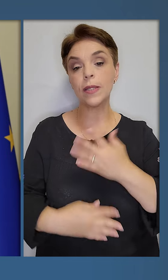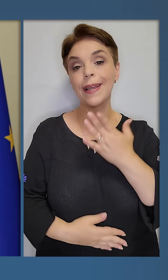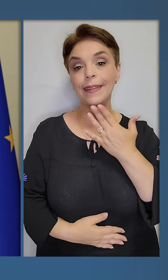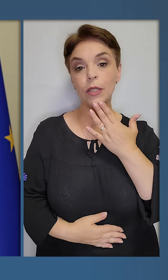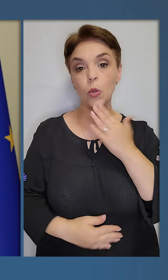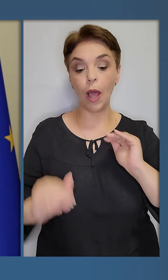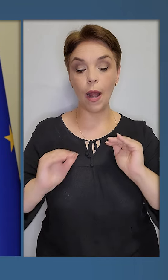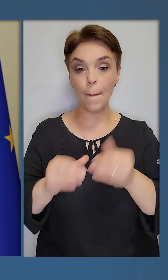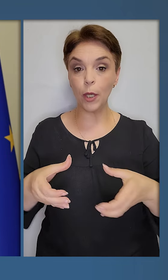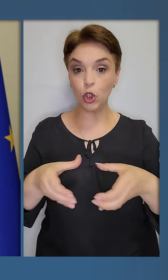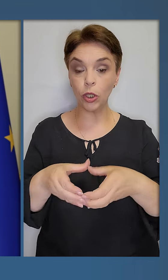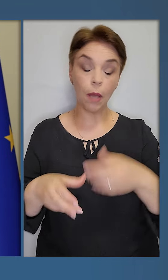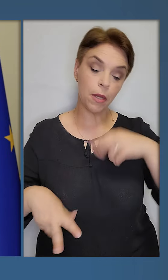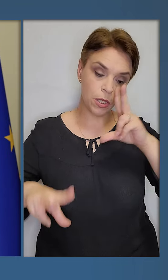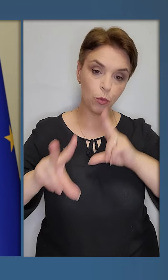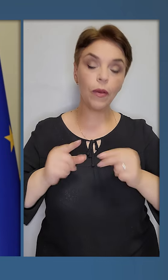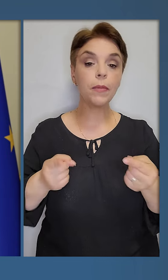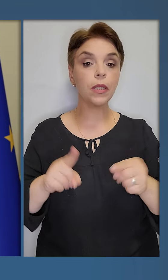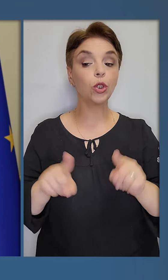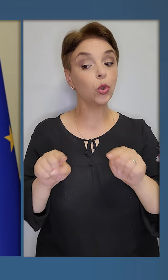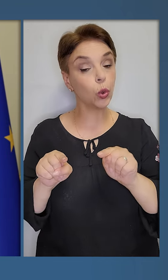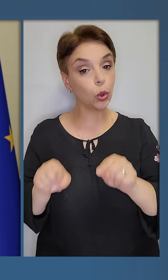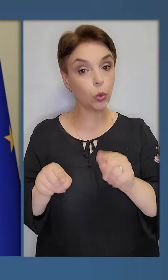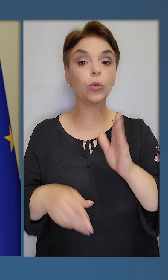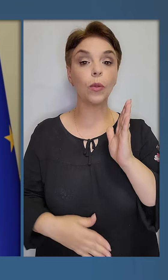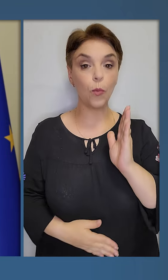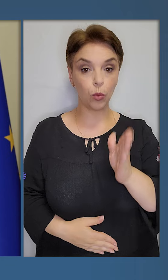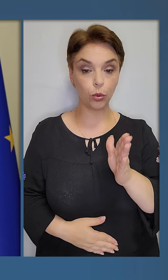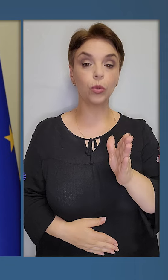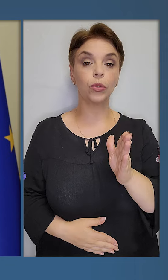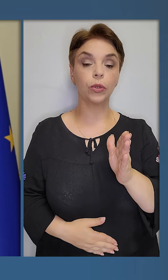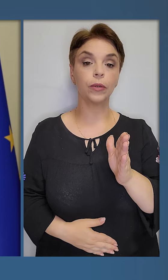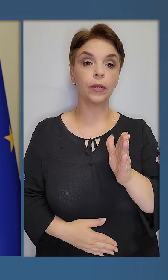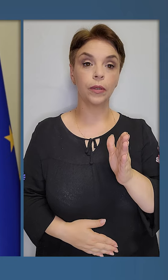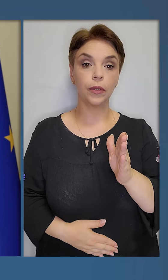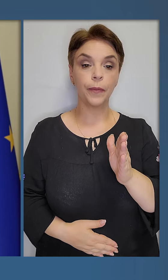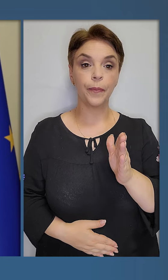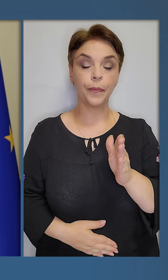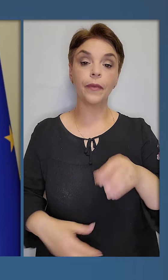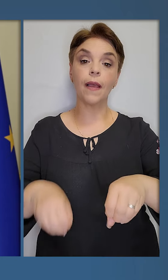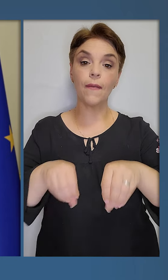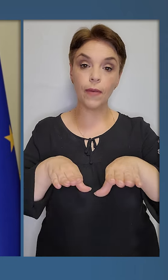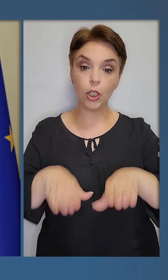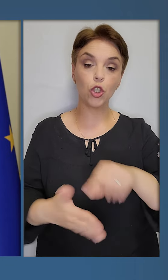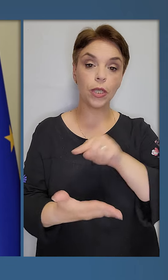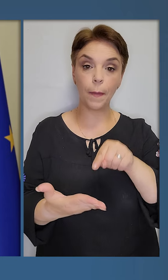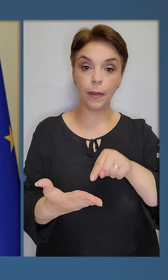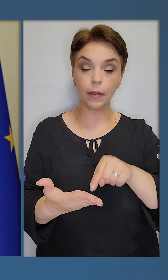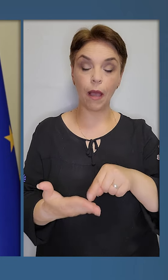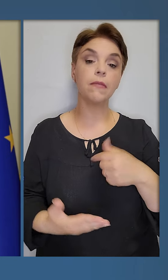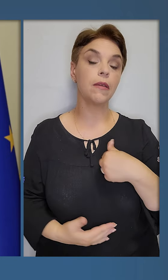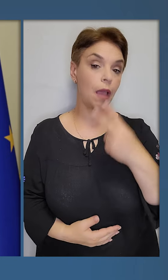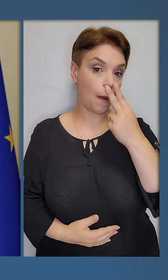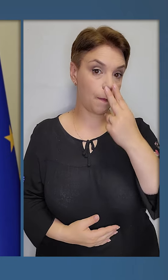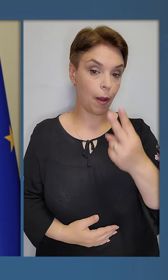національна меншина. Ми сподіваємося на те, що і тут будуть вирішені питання, і я